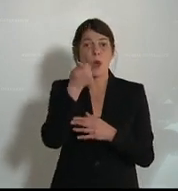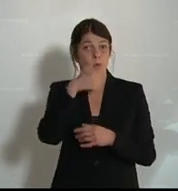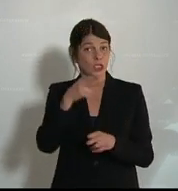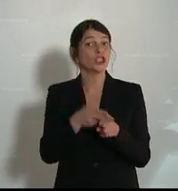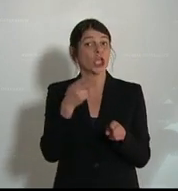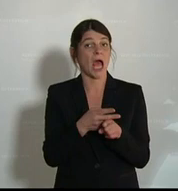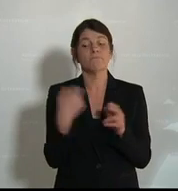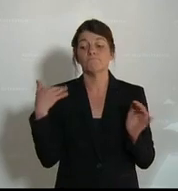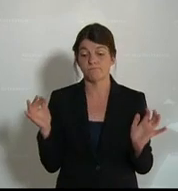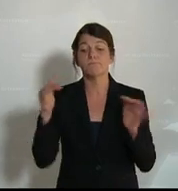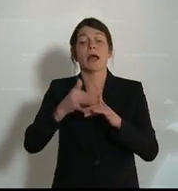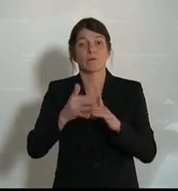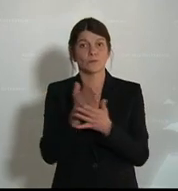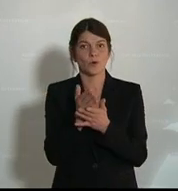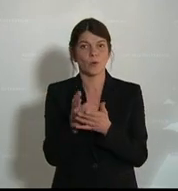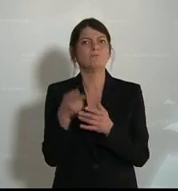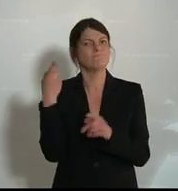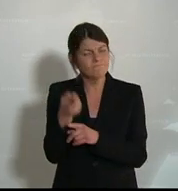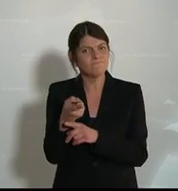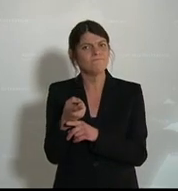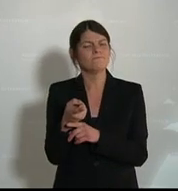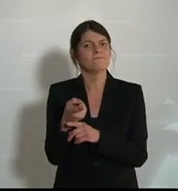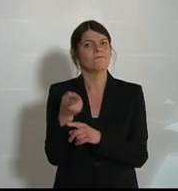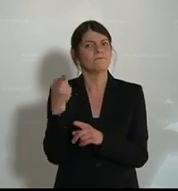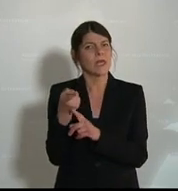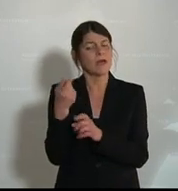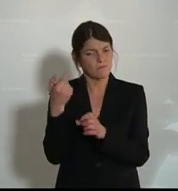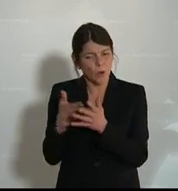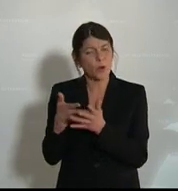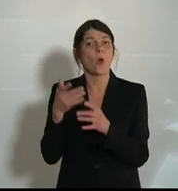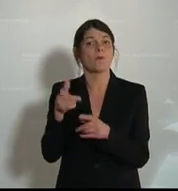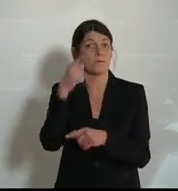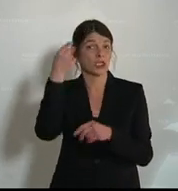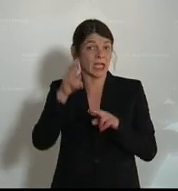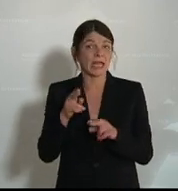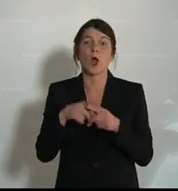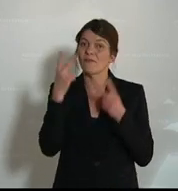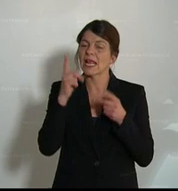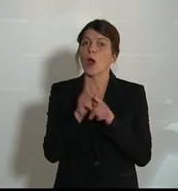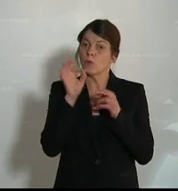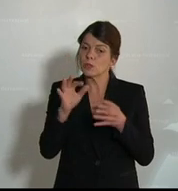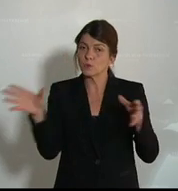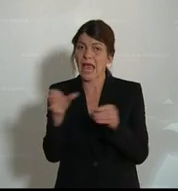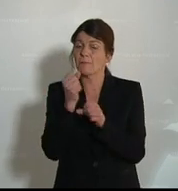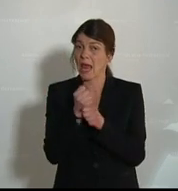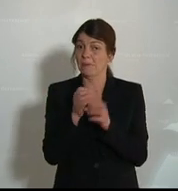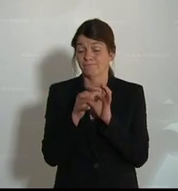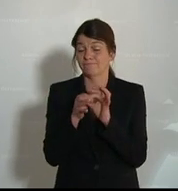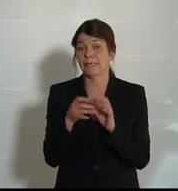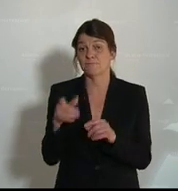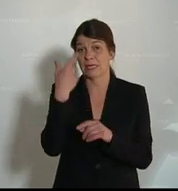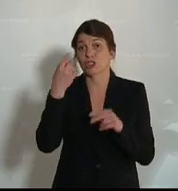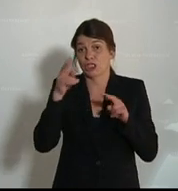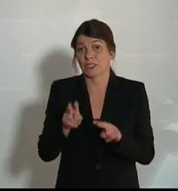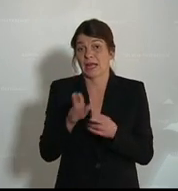Staaten zusammenfinden, um die Menschenrechtskontrolle und die Zusammenarbeit gerade im Zusammenhang mit den Menschenrechten